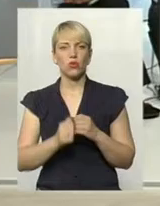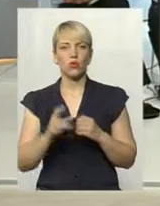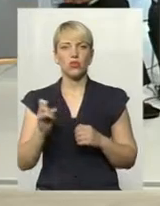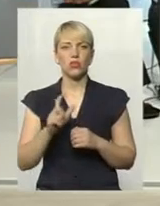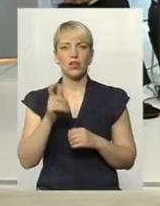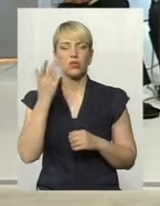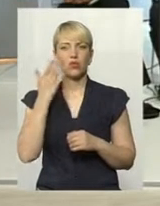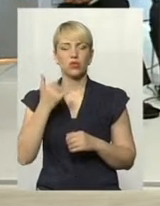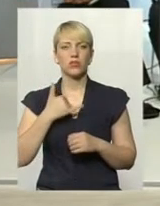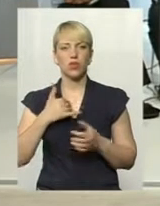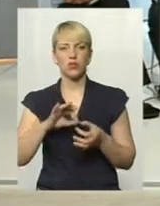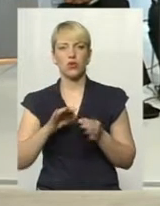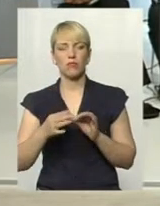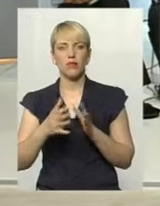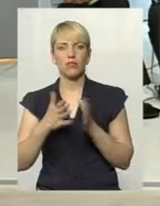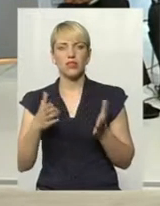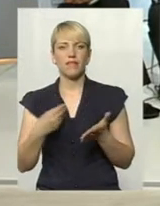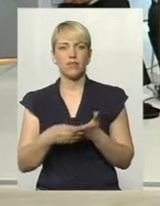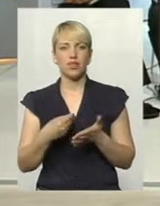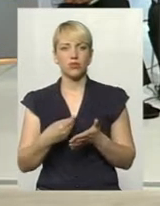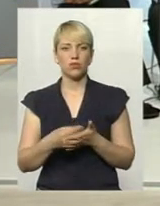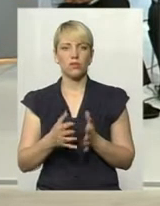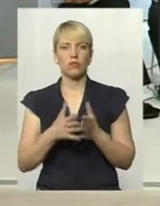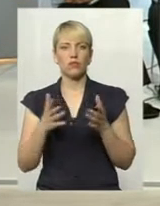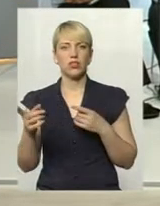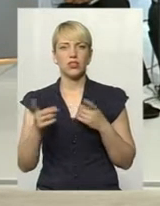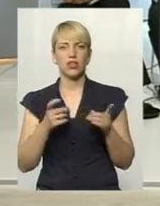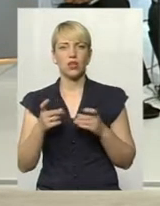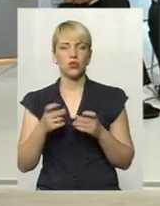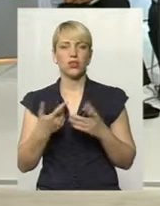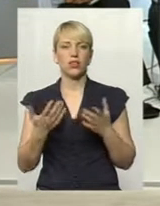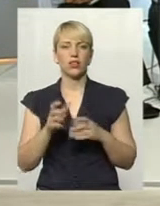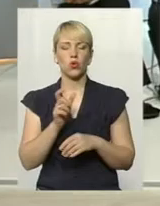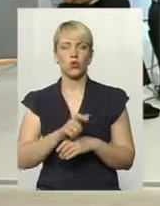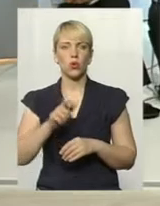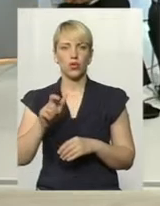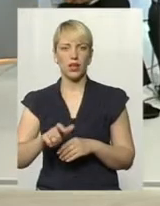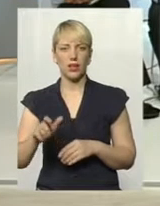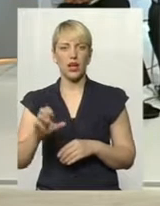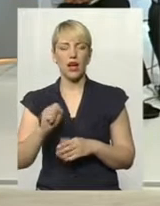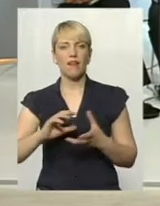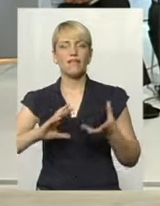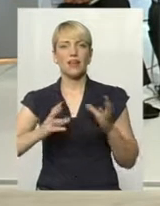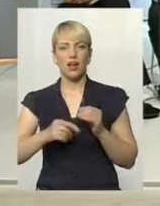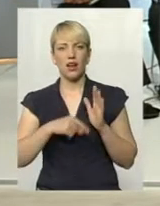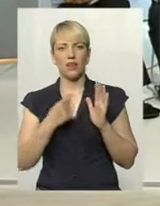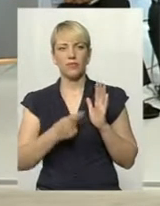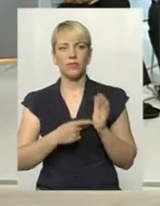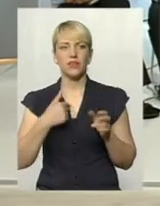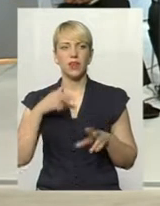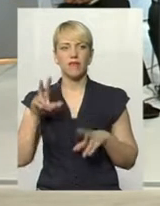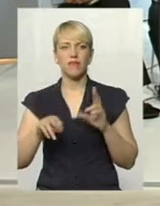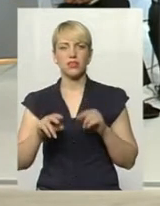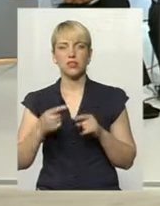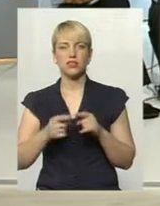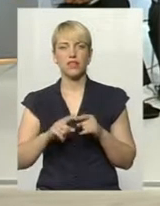коли в нас Олімпіада, більше фінансування, більше залучення якихось людей, а взагалі? Я рахую, що це